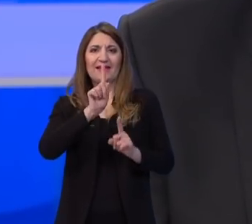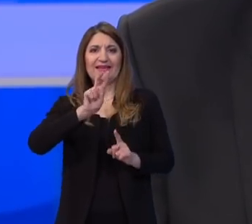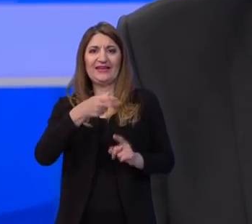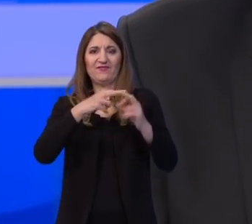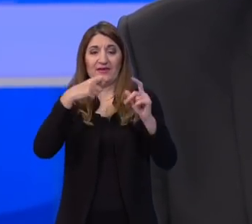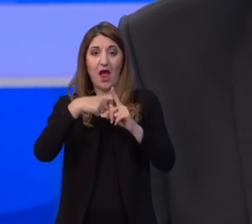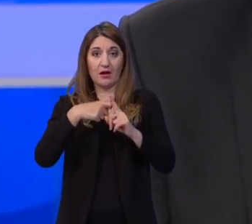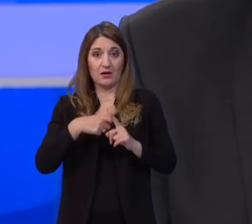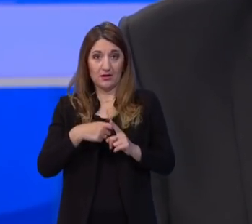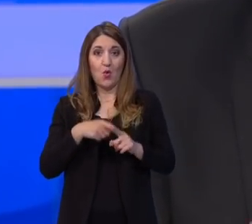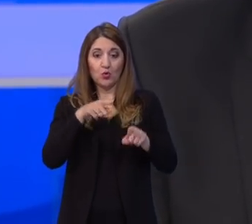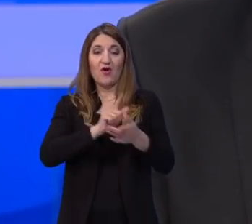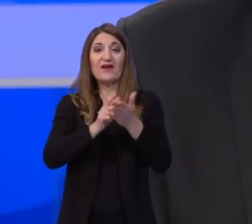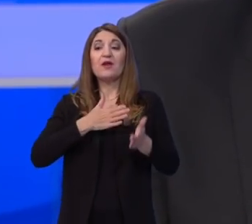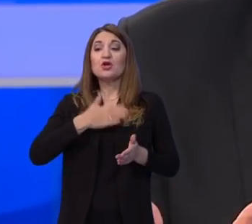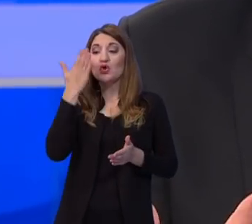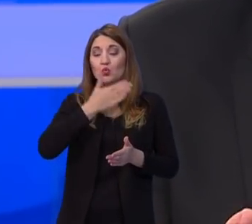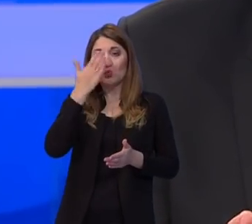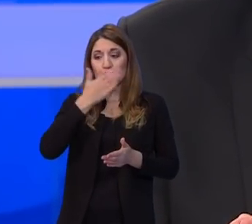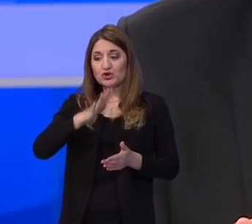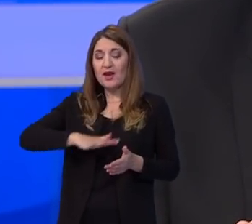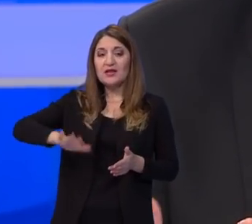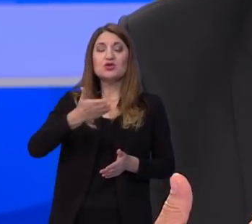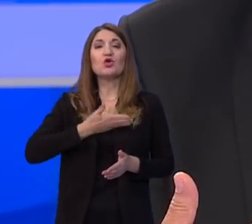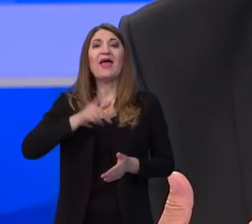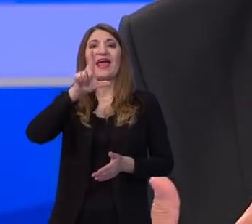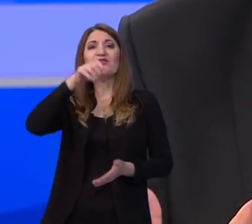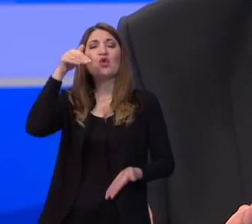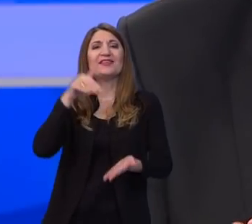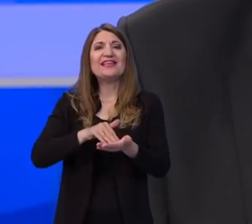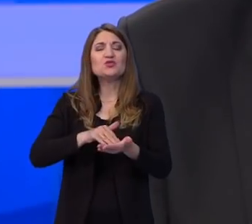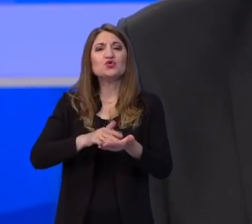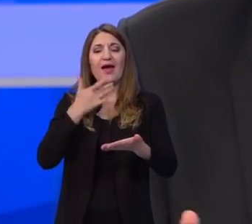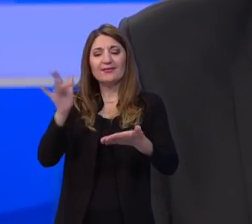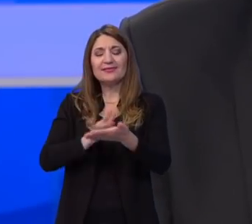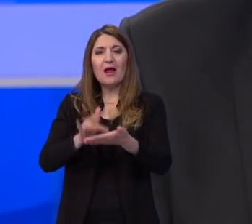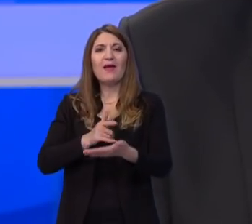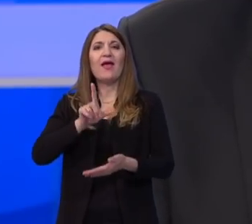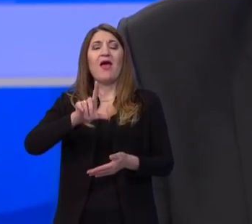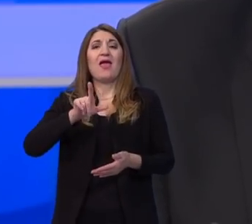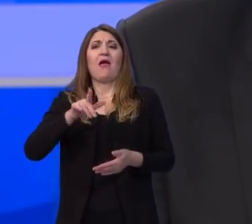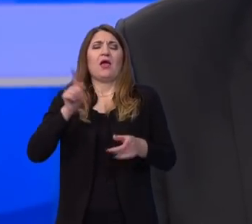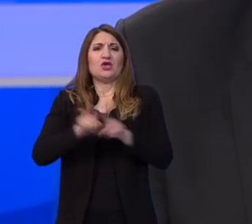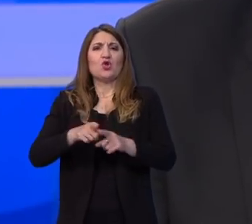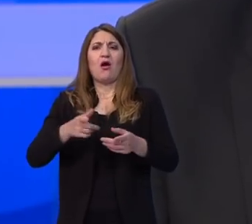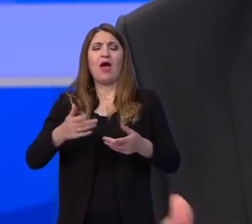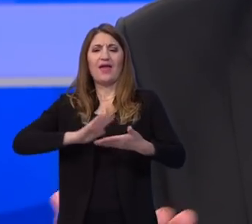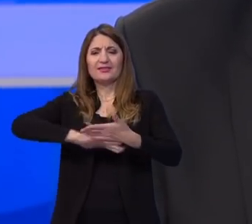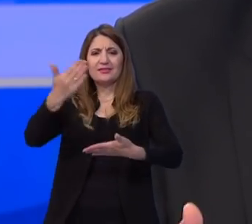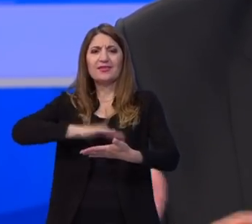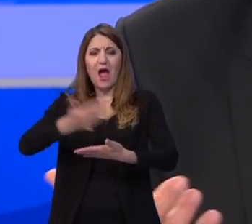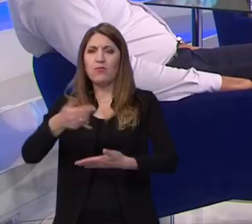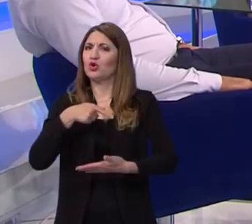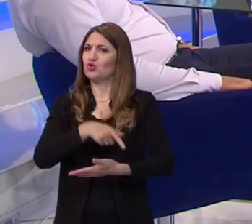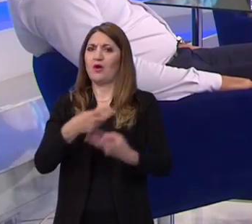naši učenici su dobili 200 tisuća tableta i preko 55 tisuća laptopa je u sustavu. Ali jeste